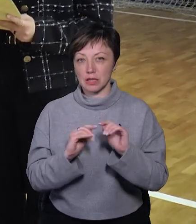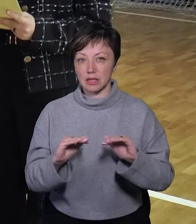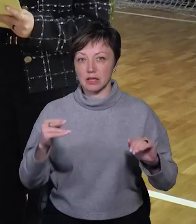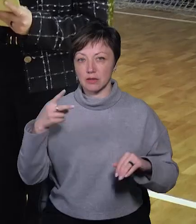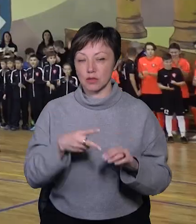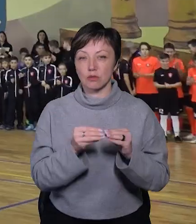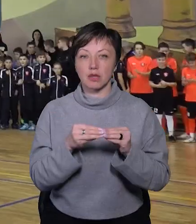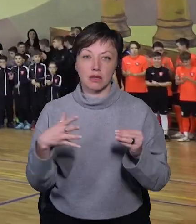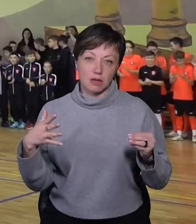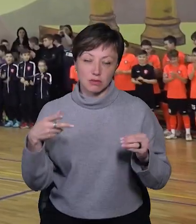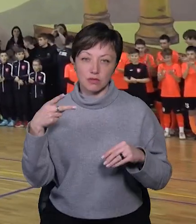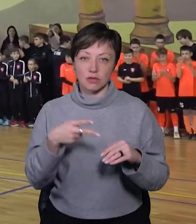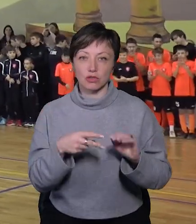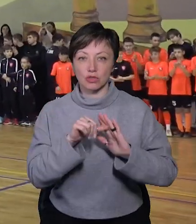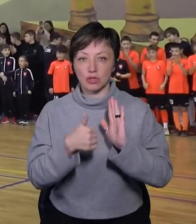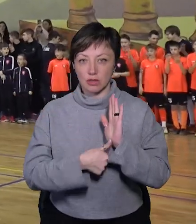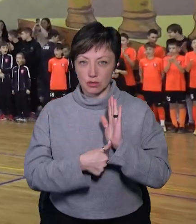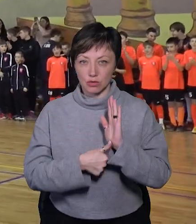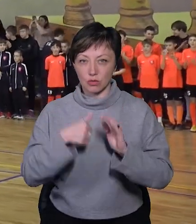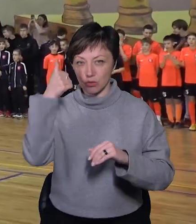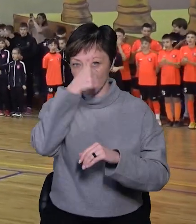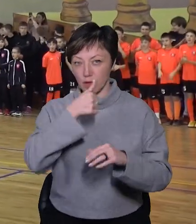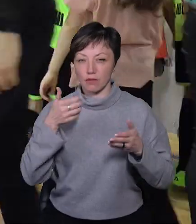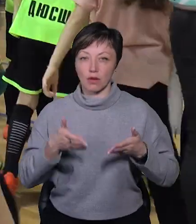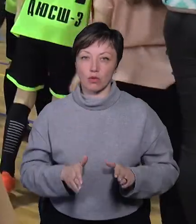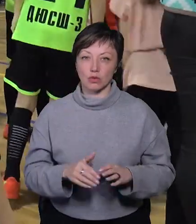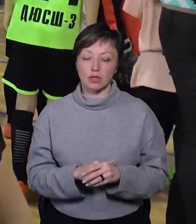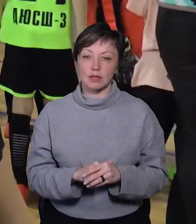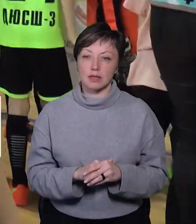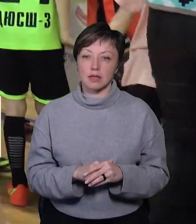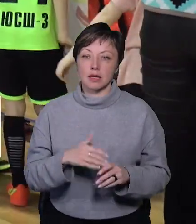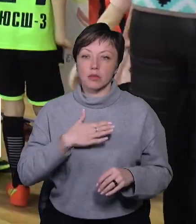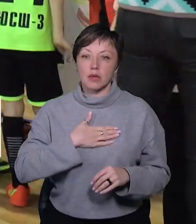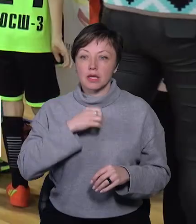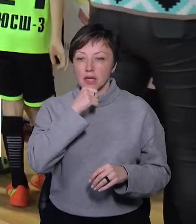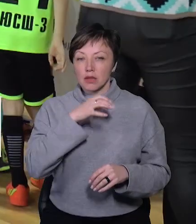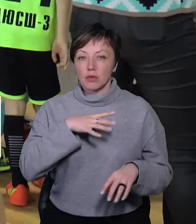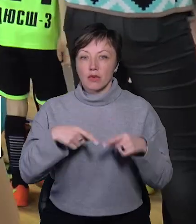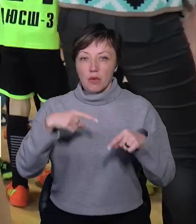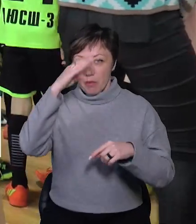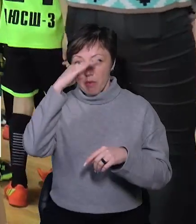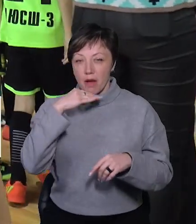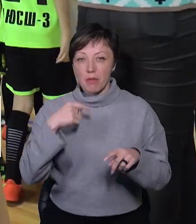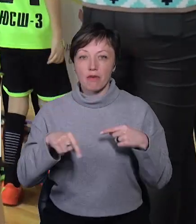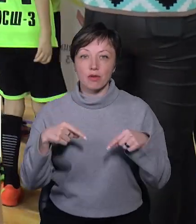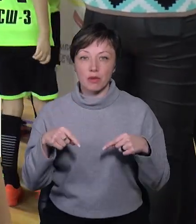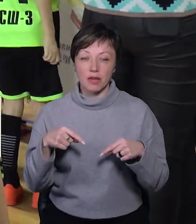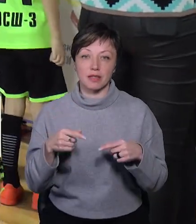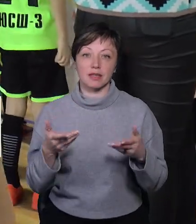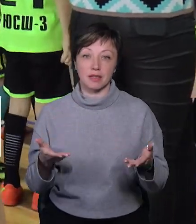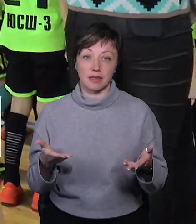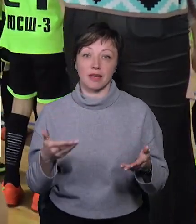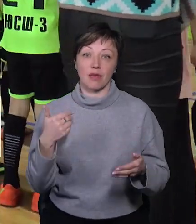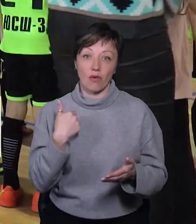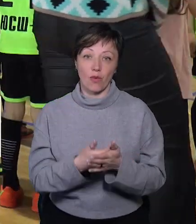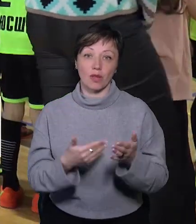2015-2016 років народження. Мій дід був футболістом, папа футболістом. Ну,